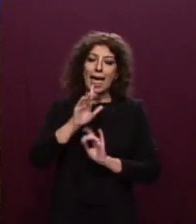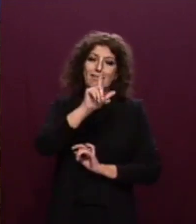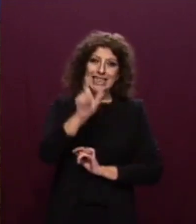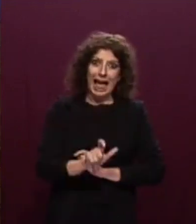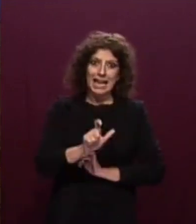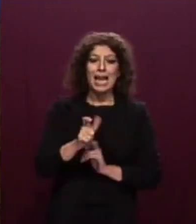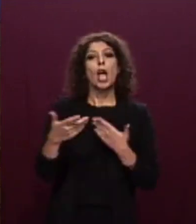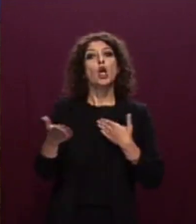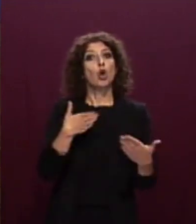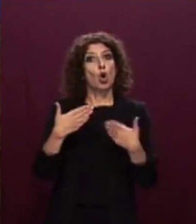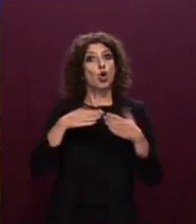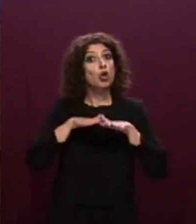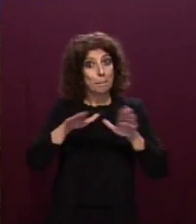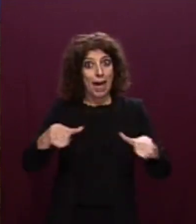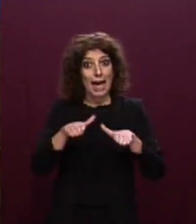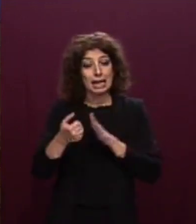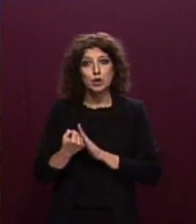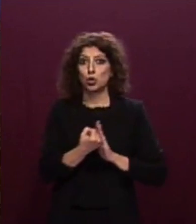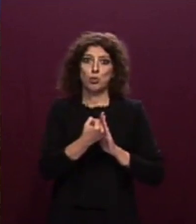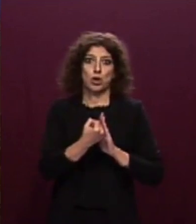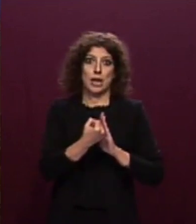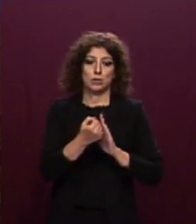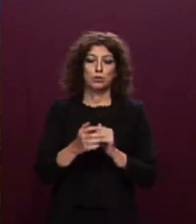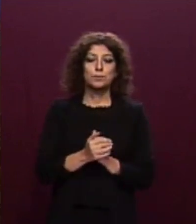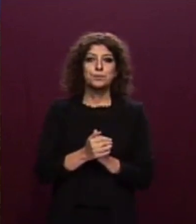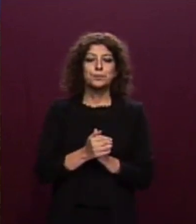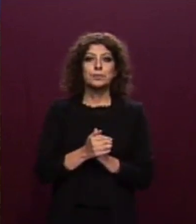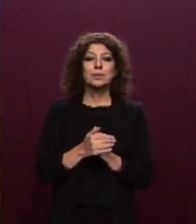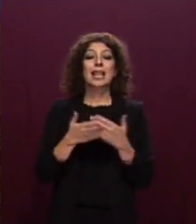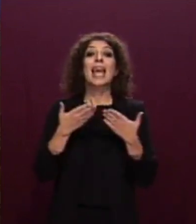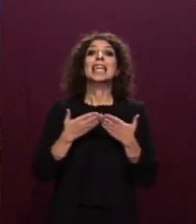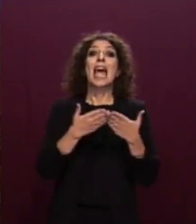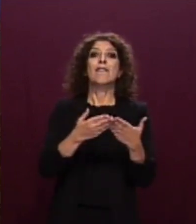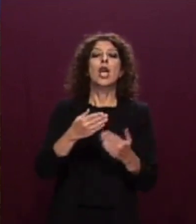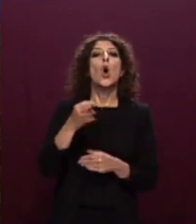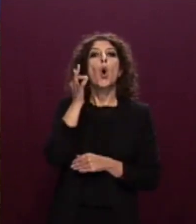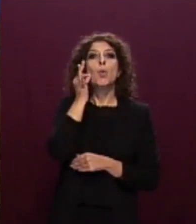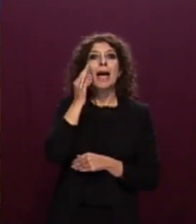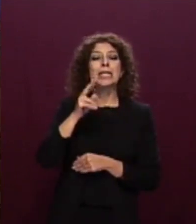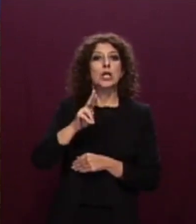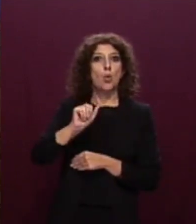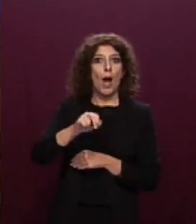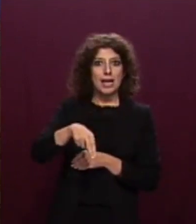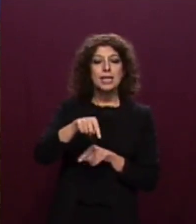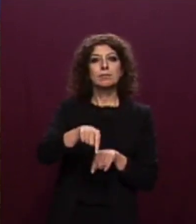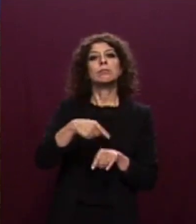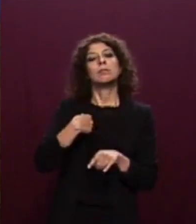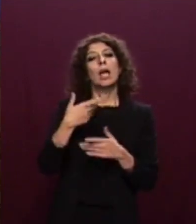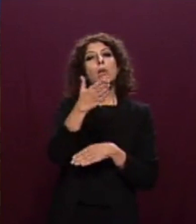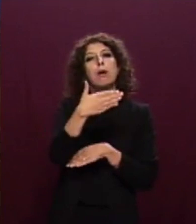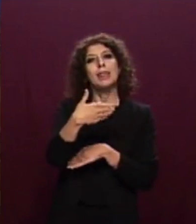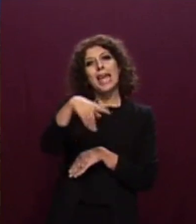Paesi. Queste le singole vicende delle navi coinvolte. La nave Humanity One, battente bandiera tedesca dell'ONG